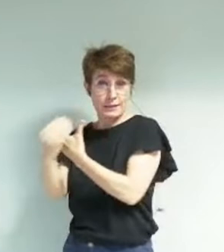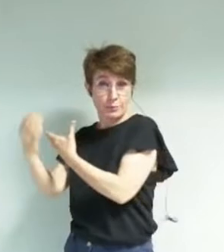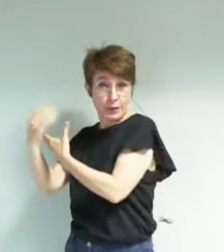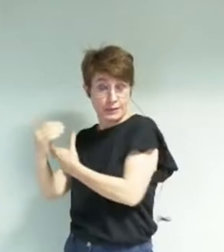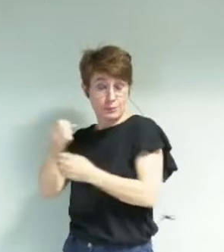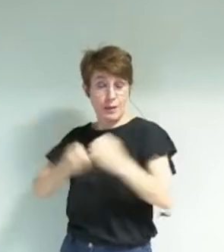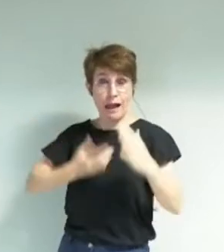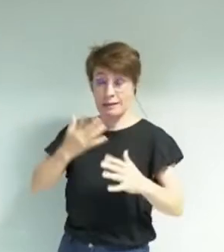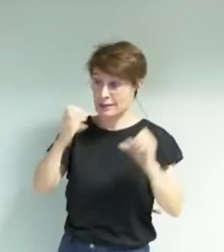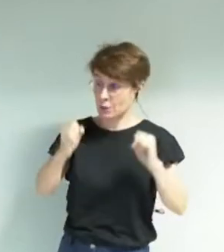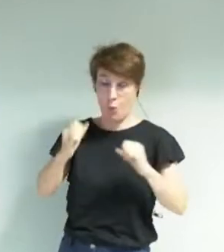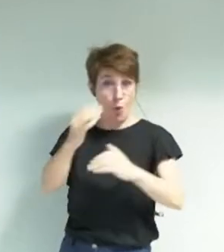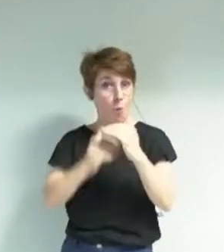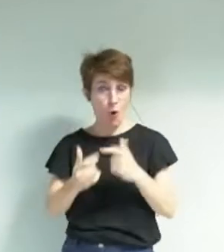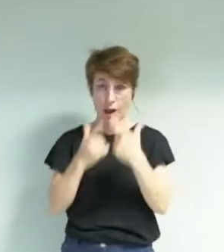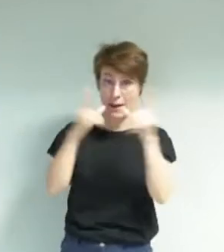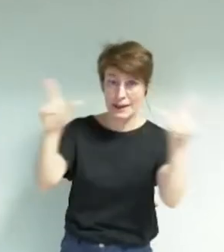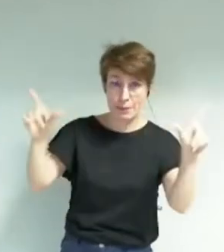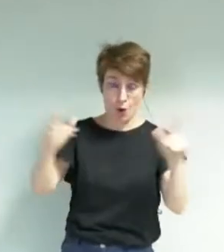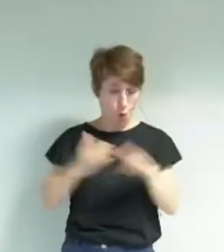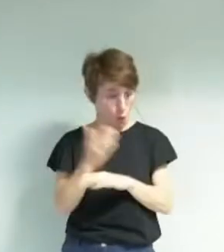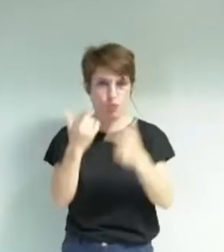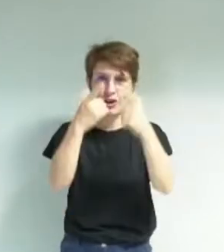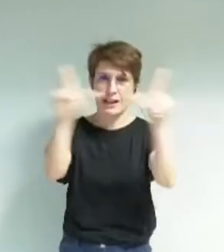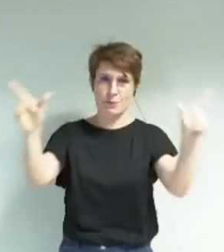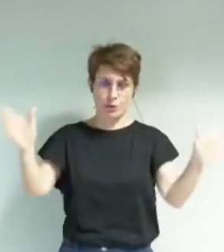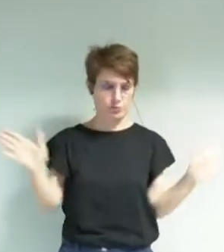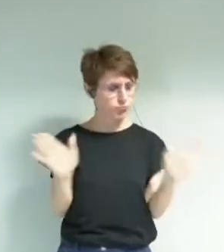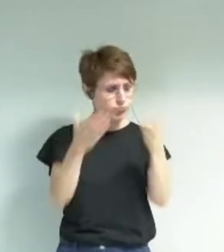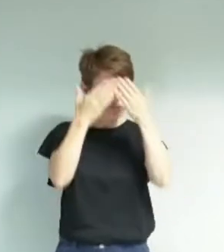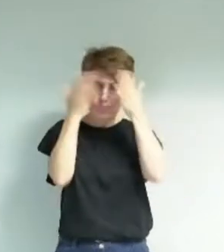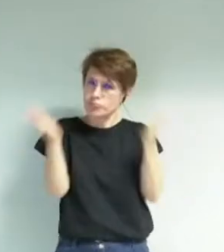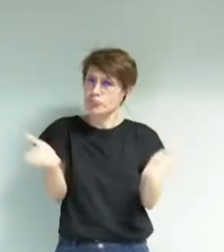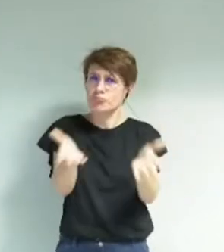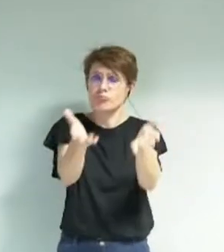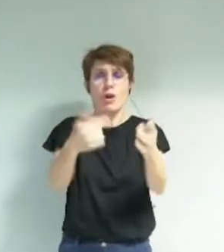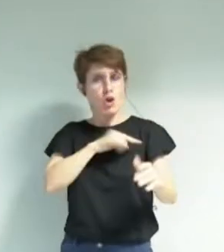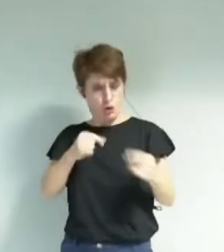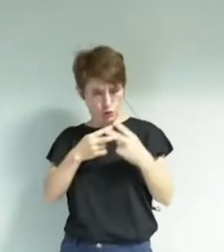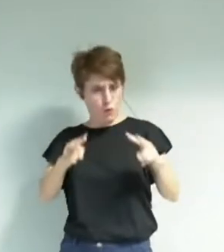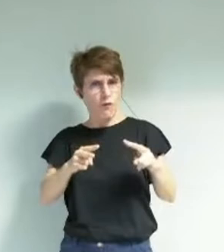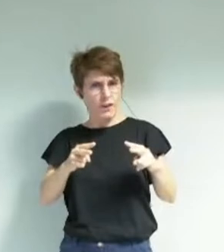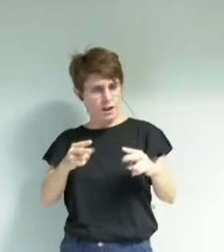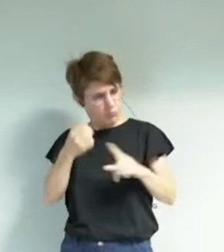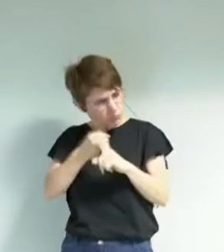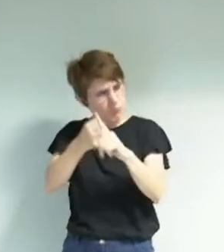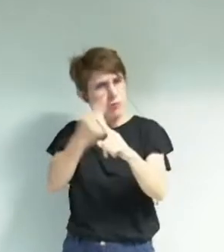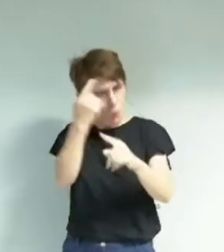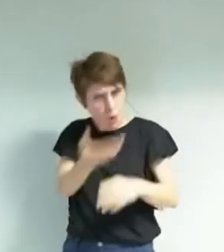programmation et de son projet. La collectivité s'engage à garantir et à défendre cette liberté.